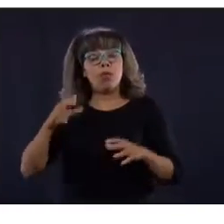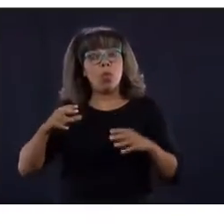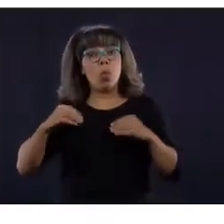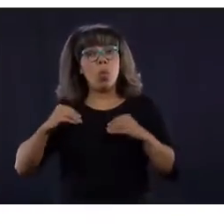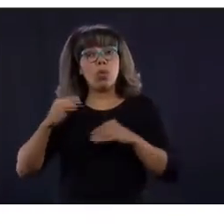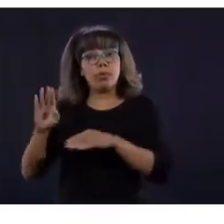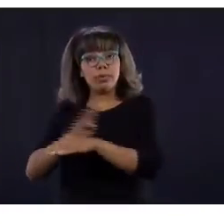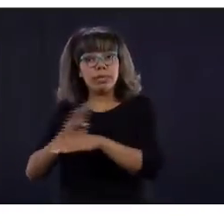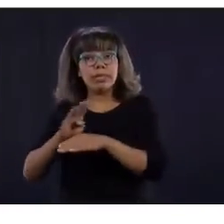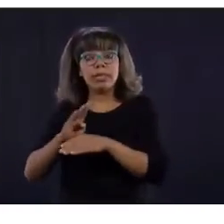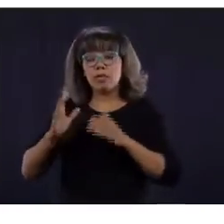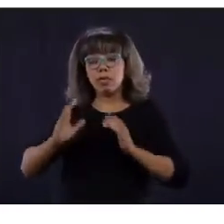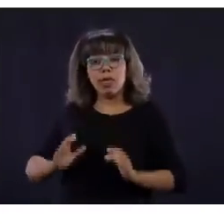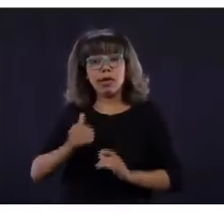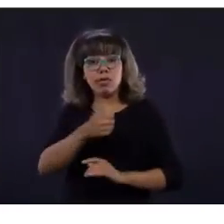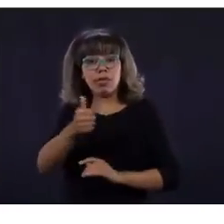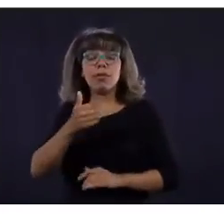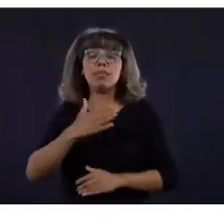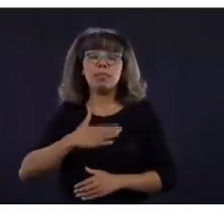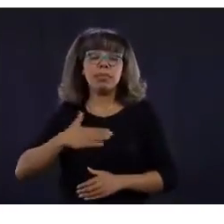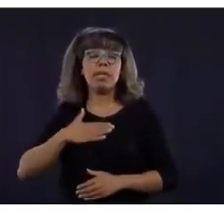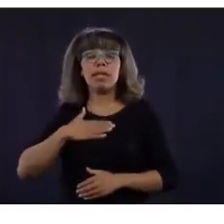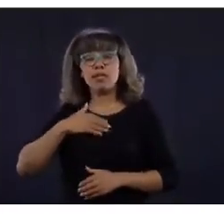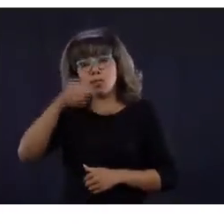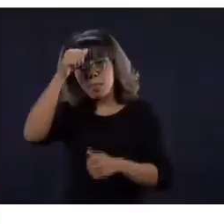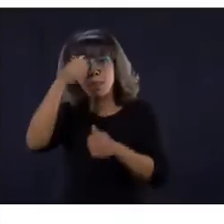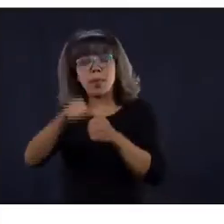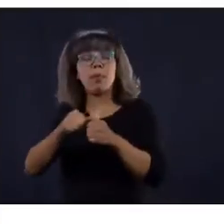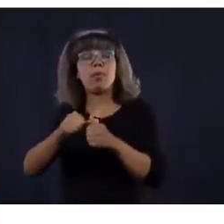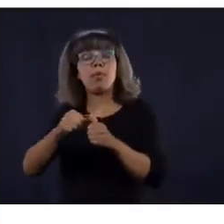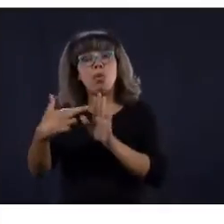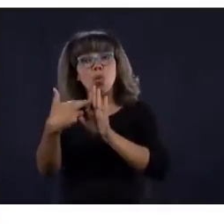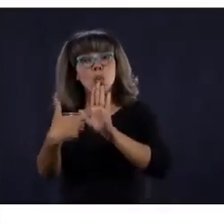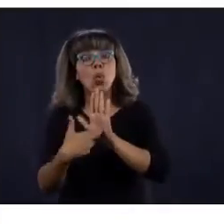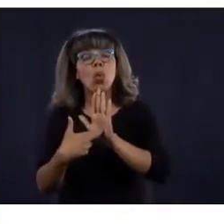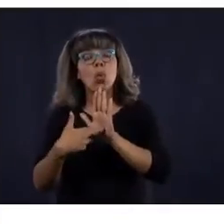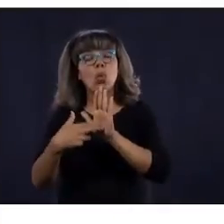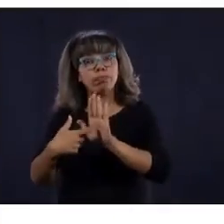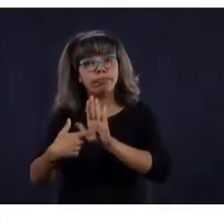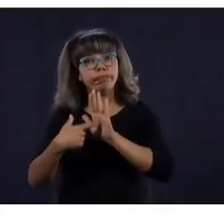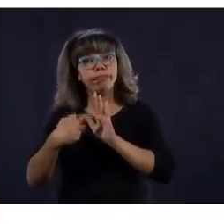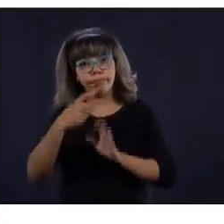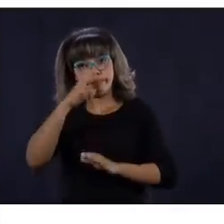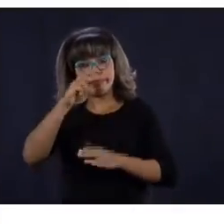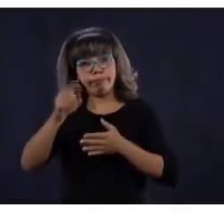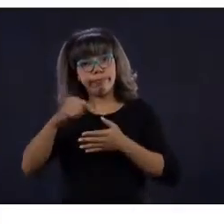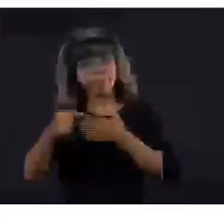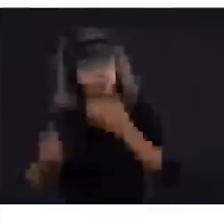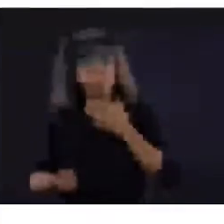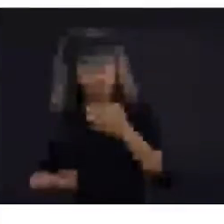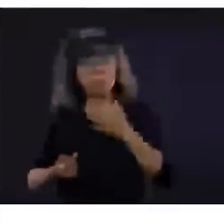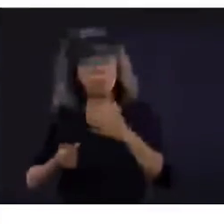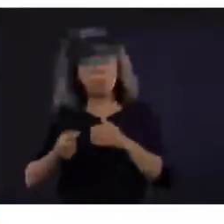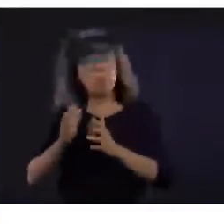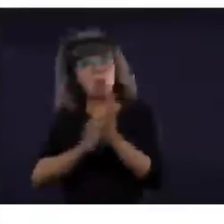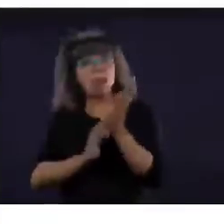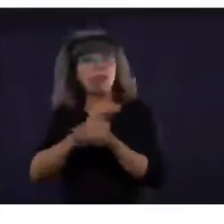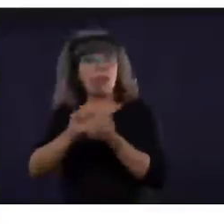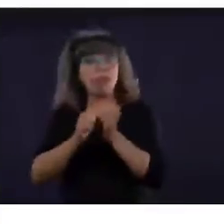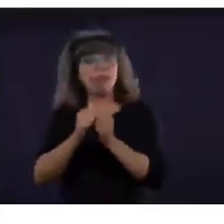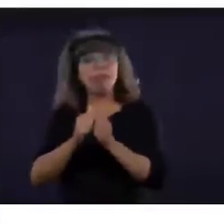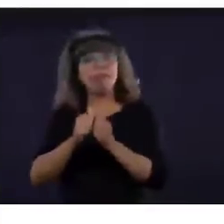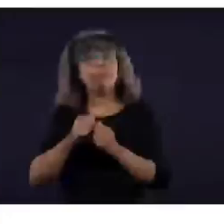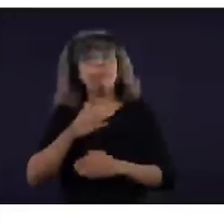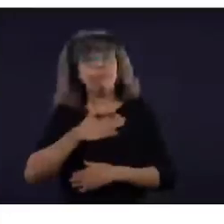Bonjour à vous trois. M. Legault, M. Arruda, les restaurateurs seront probablement parmi les derniers à pouvoir déconfiner leurs